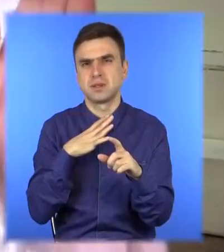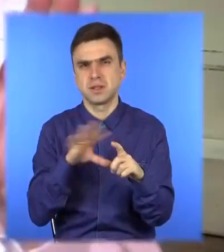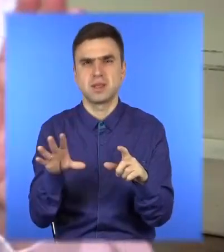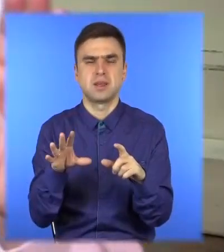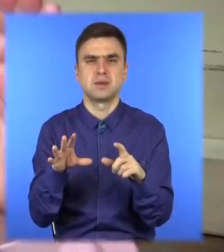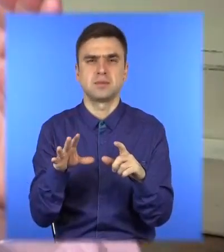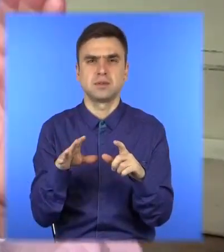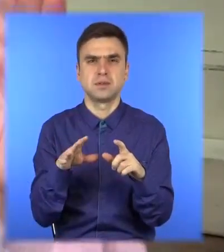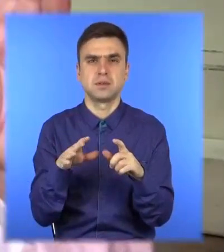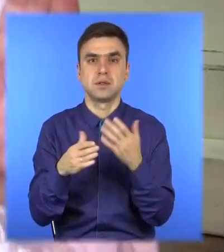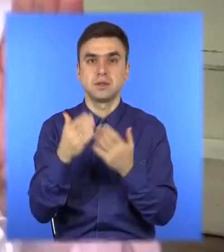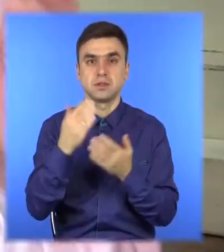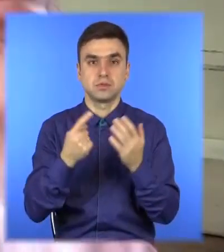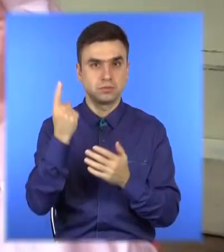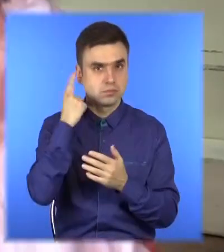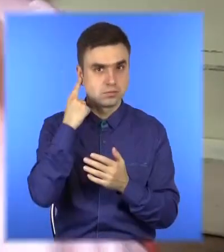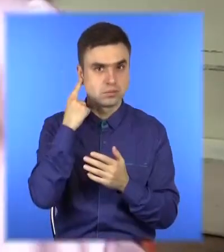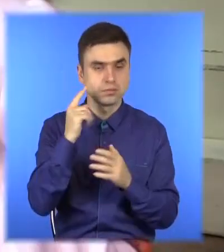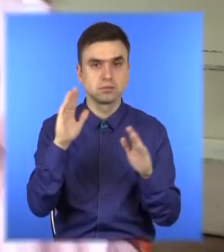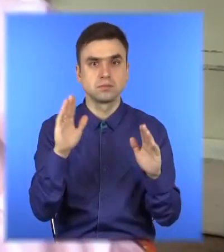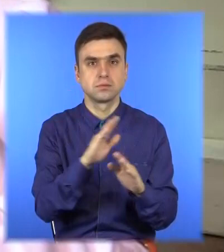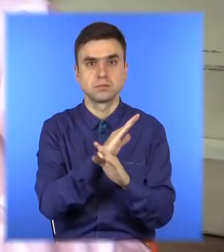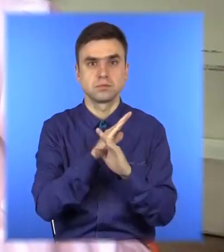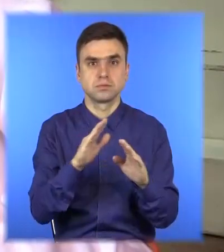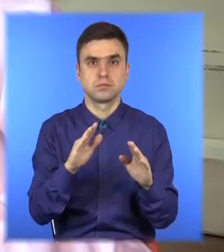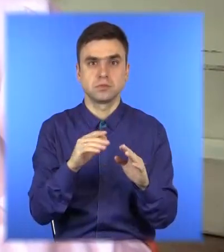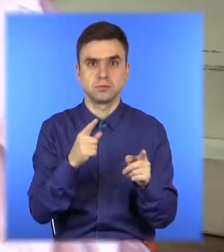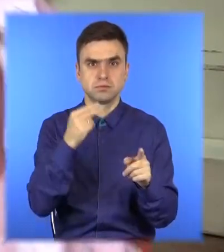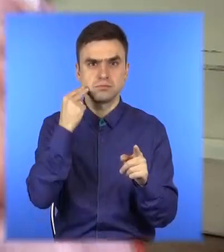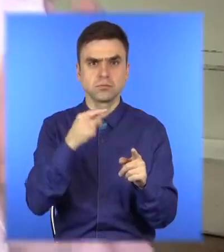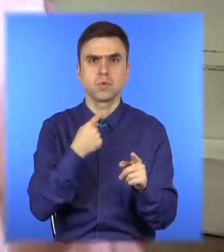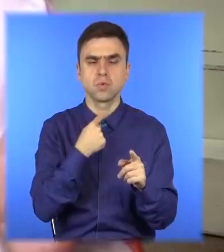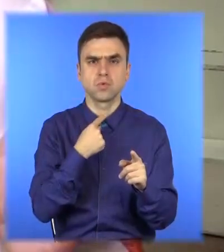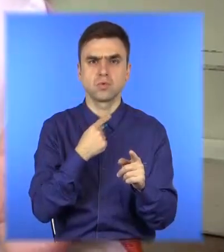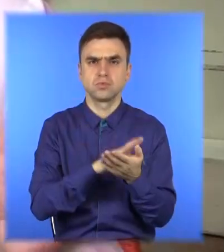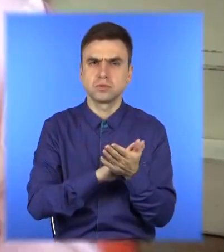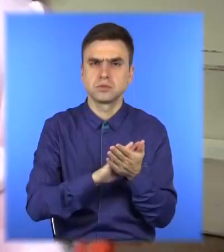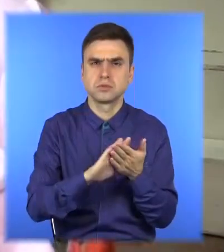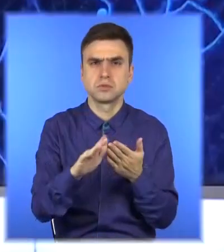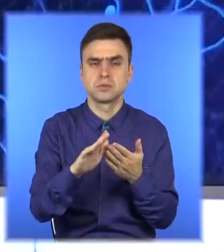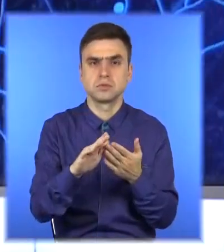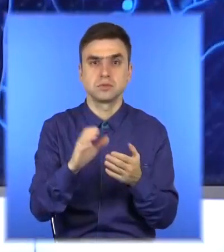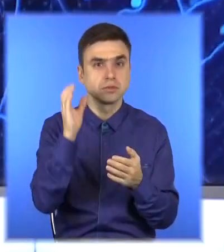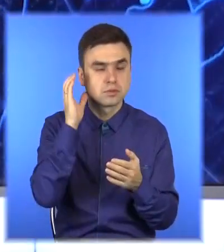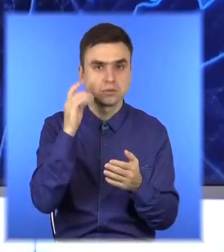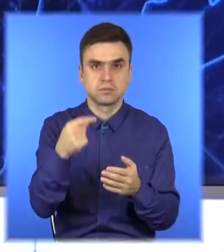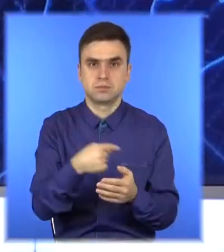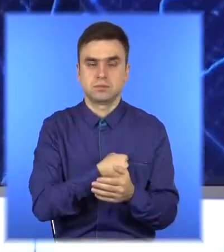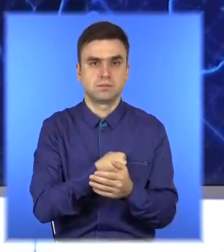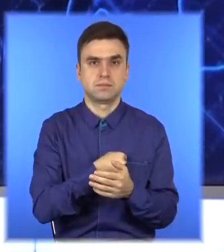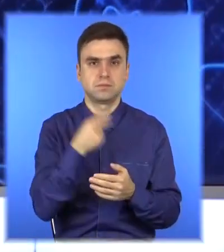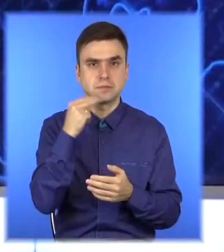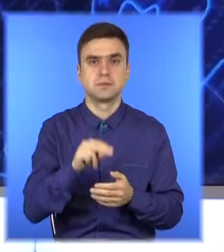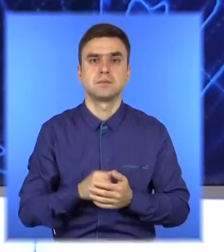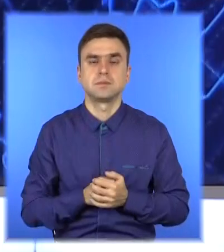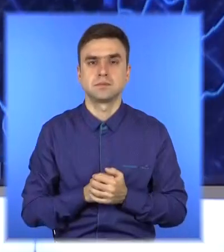чуєш гарну, якісно виконану українську пісню, то серце завмирає. Альпінізм